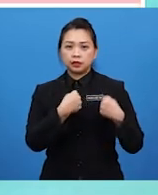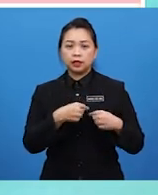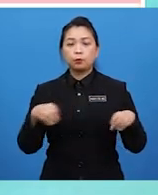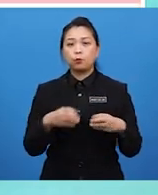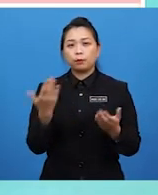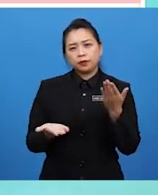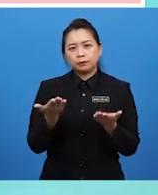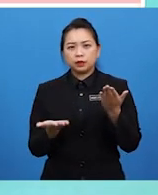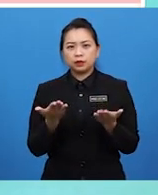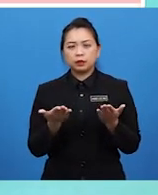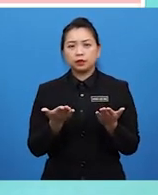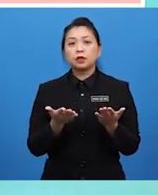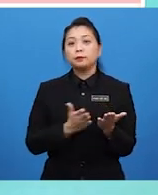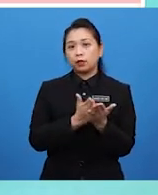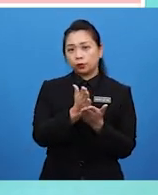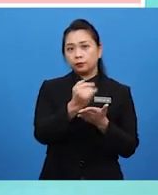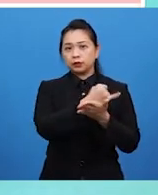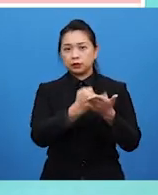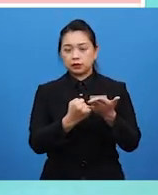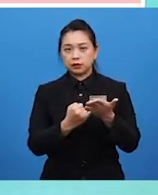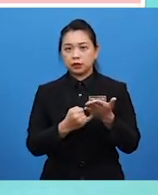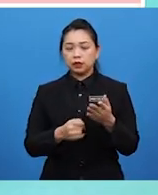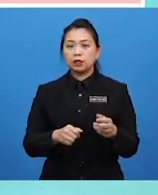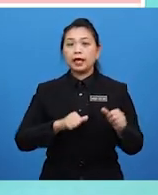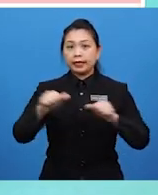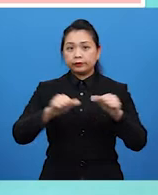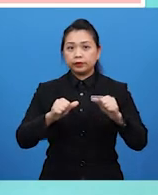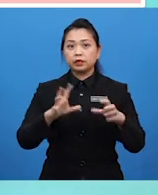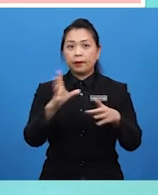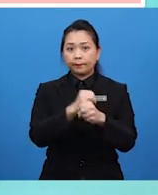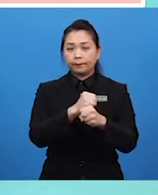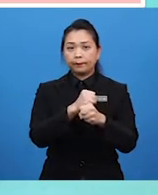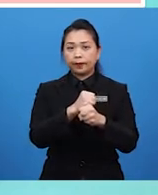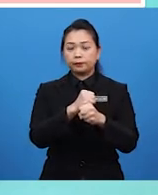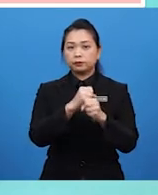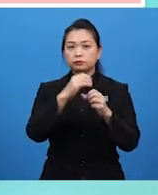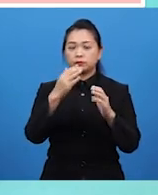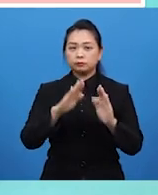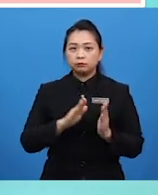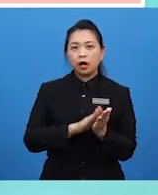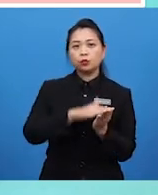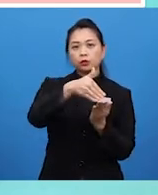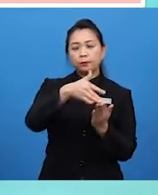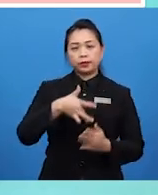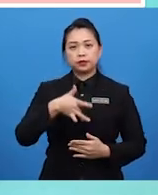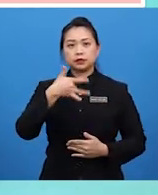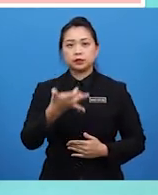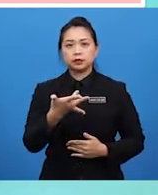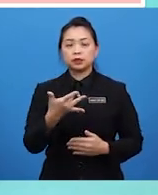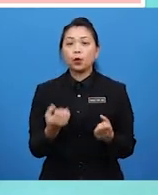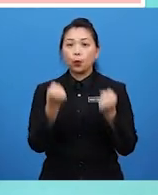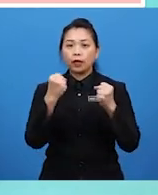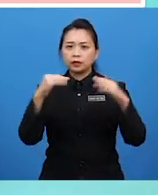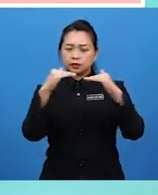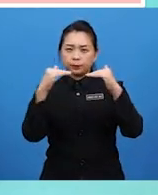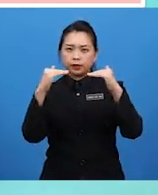Melalui pembelajaran seni visual ini, pelajar-pelajar, aktiviti dapat membangkitkan perasaan dan memantapkan